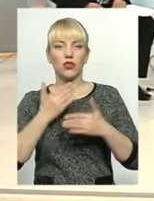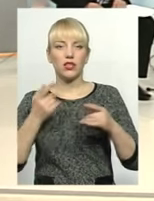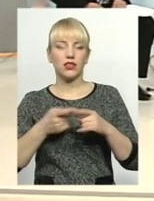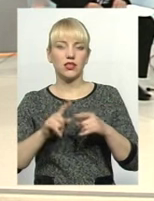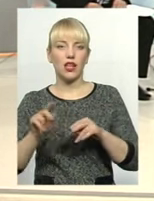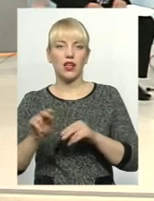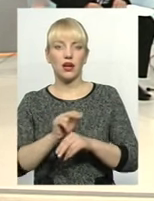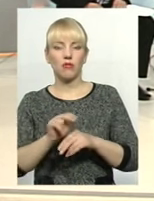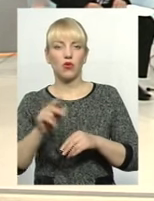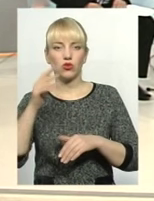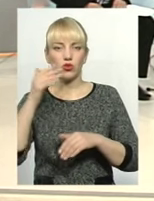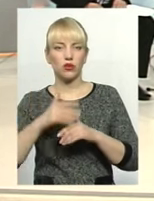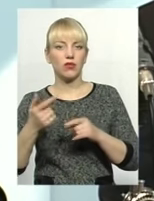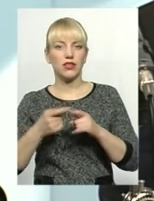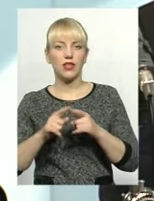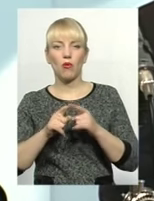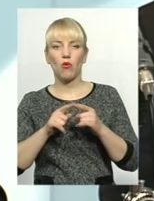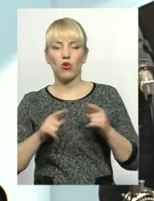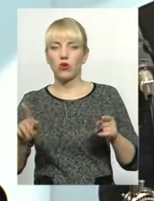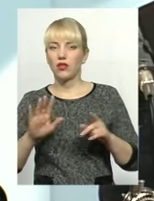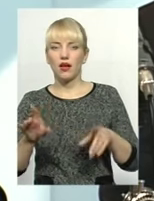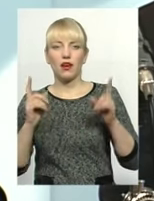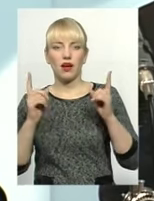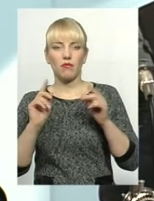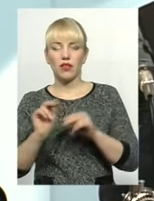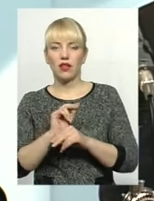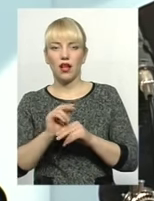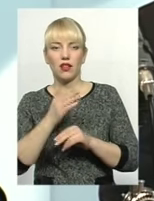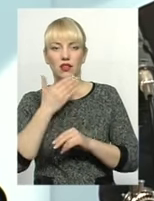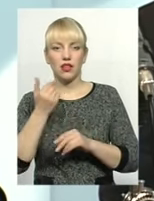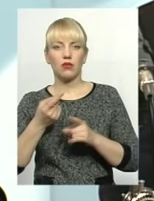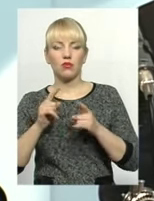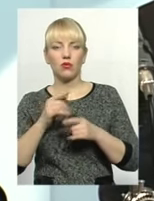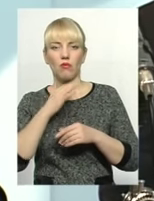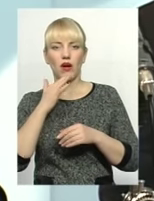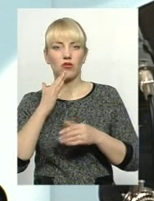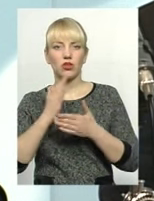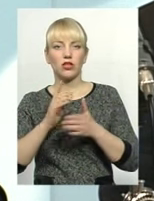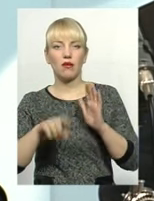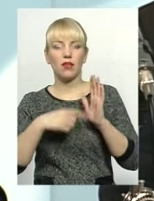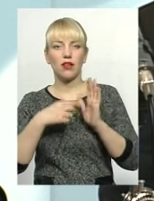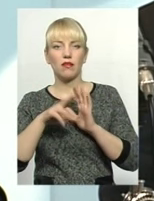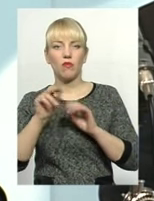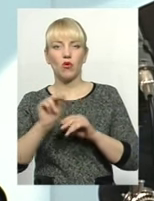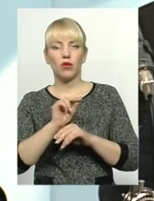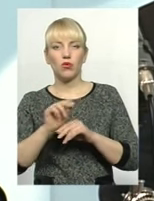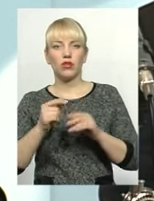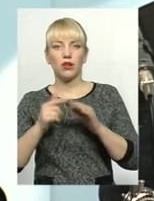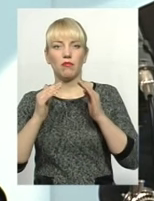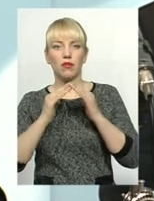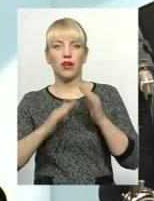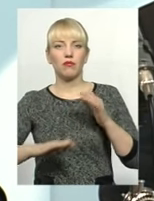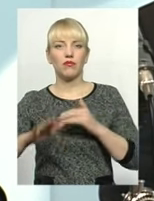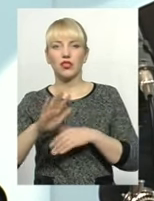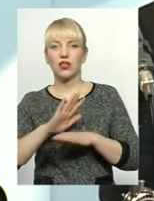Зрозуміло, що поточні, не капітальні, тому що є багато питань по ремонтах. Приміщення вже такі, вони, будемо казати, не